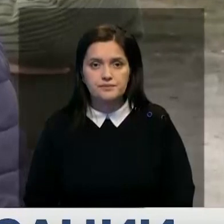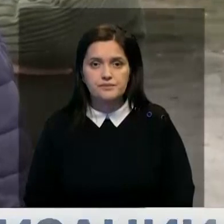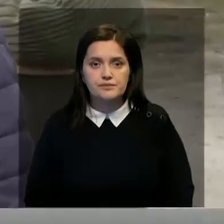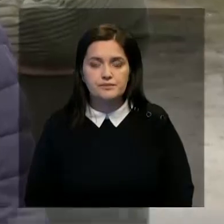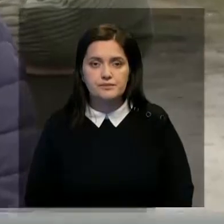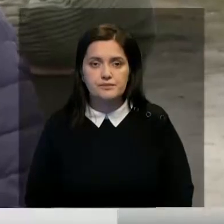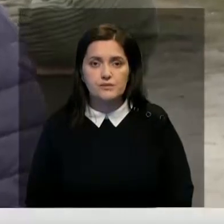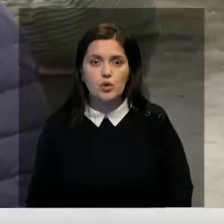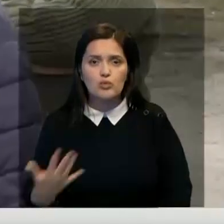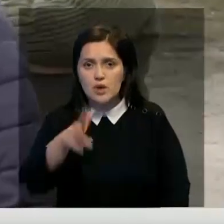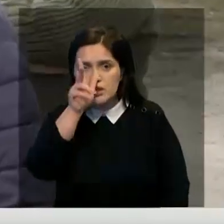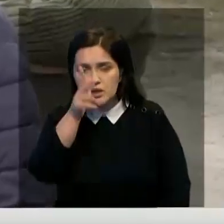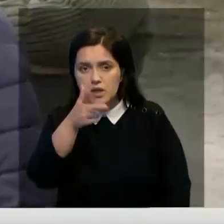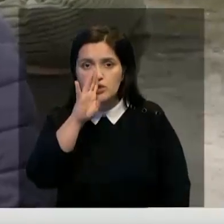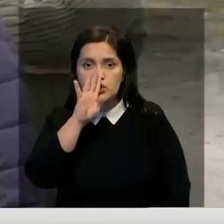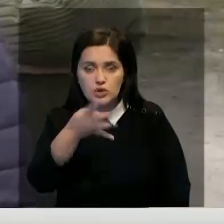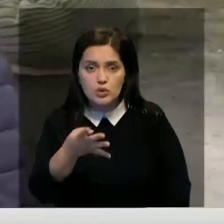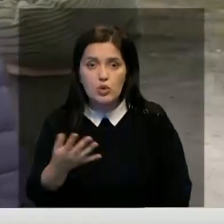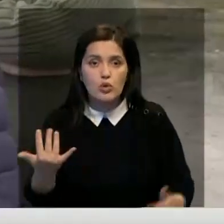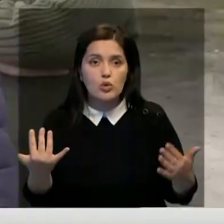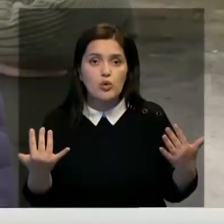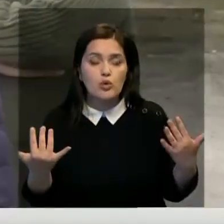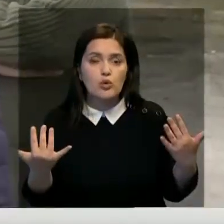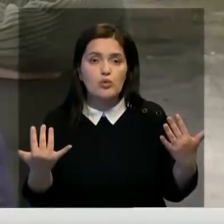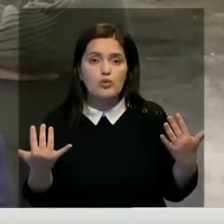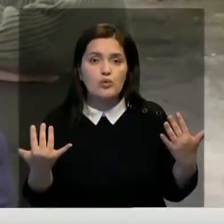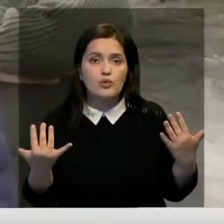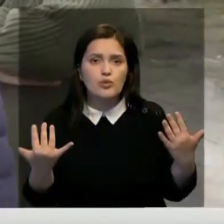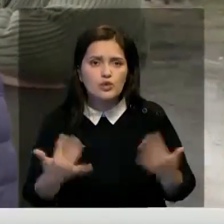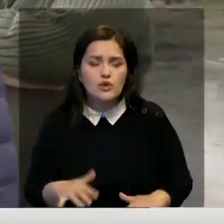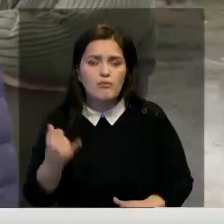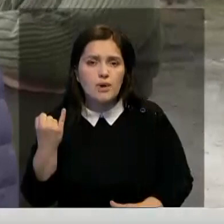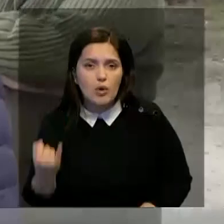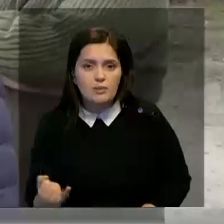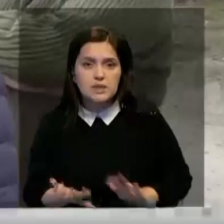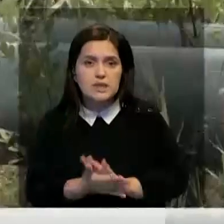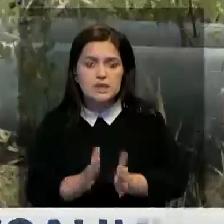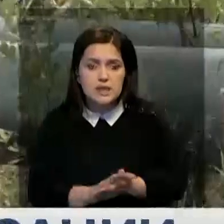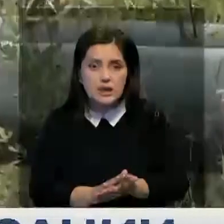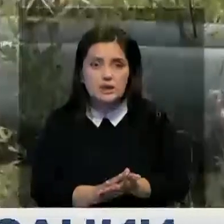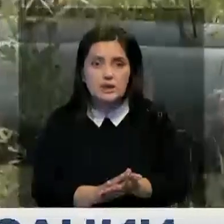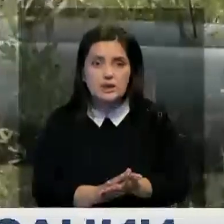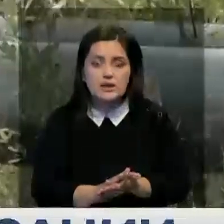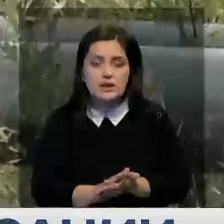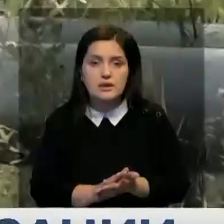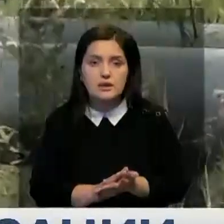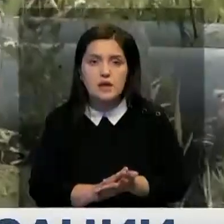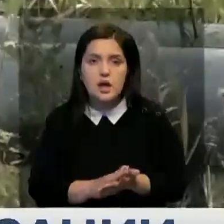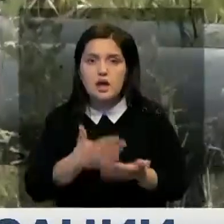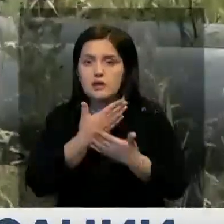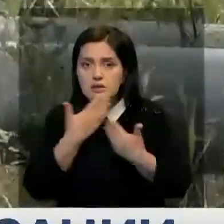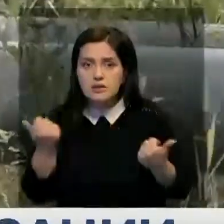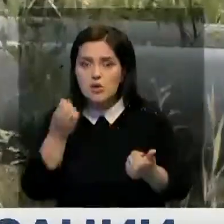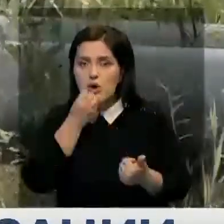Три или четыре года, Центральное отопление. Оно уже находится в плохом состоянии, да? Нету хорошей